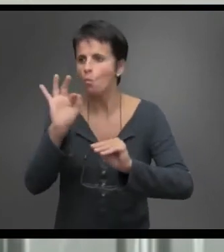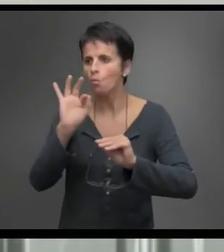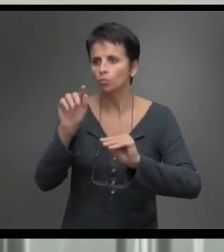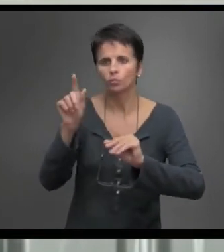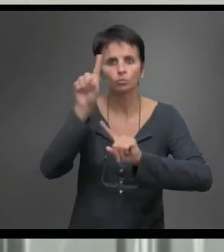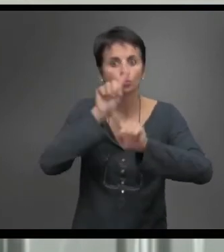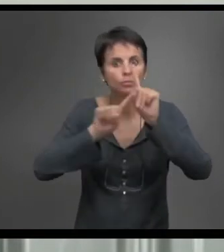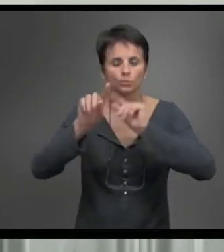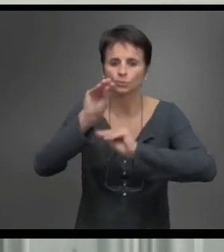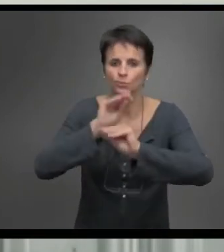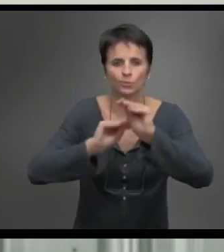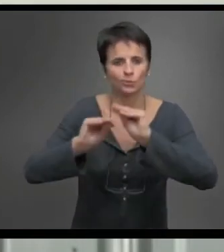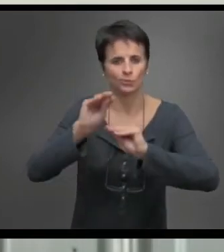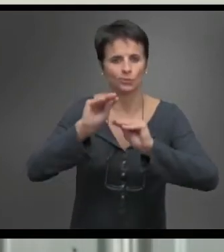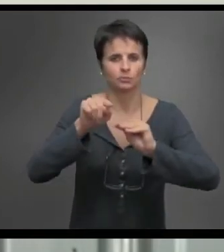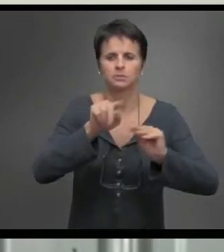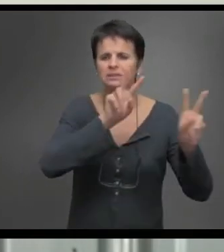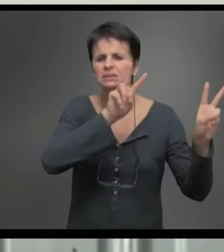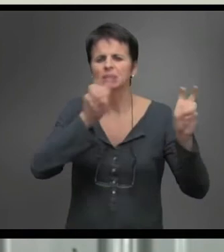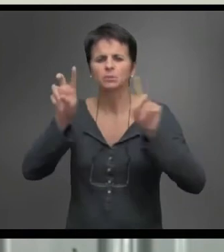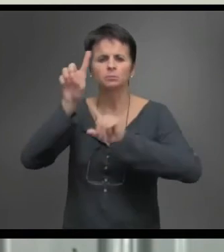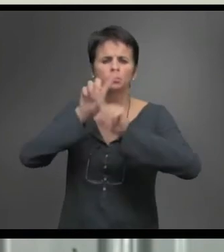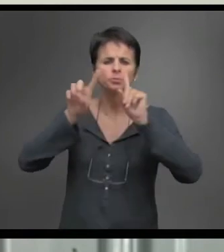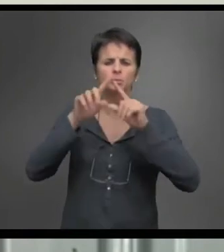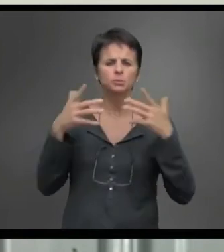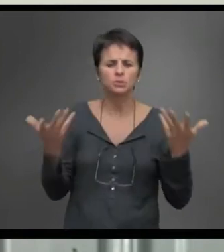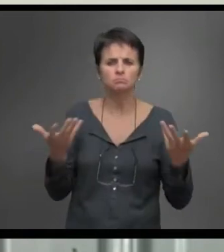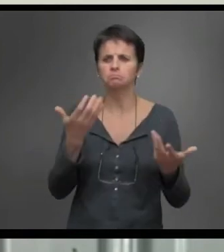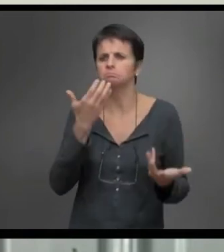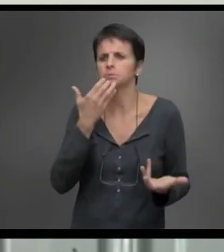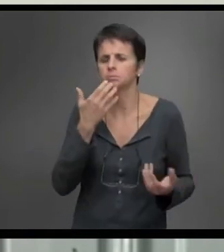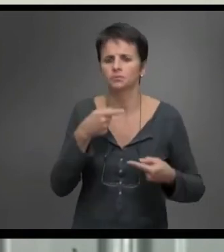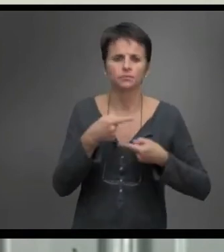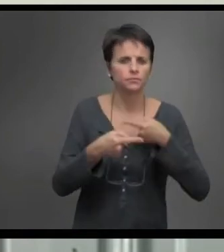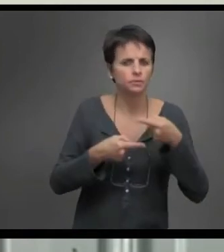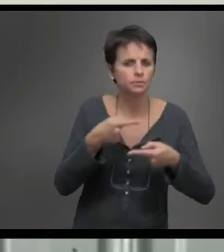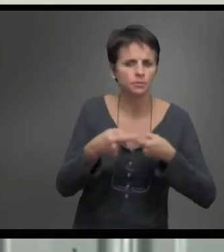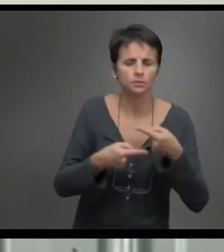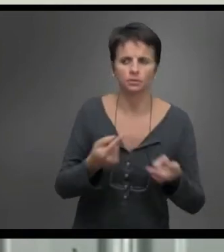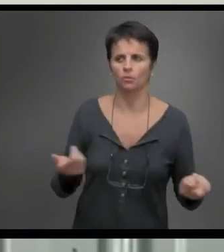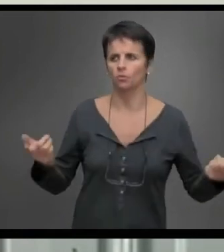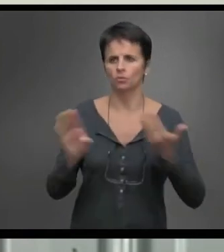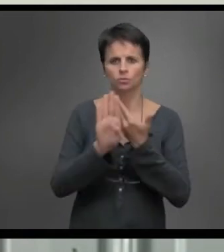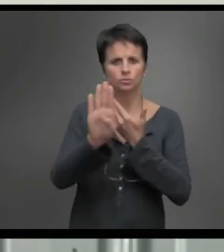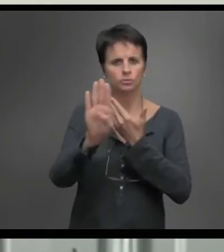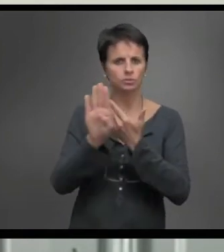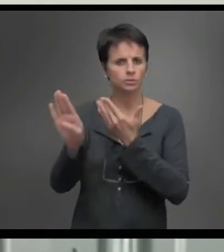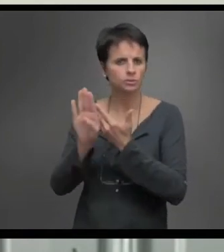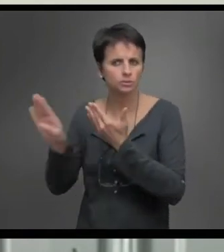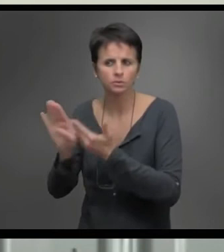Izan da, proposamen bat, igandean, Euskal Eskontxa egingo da. Euskal Eskontxa,